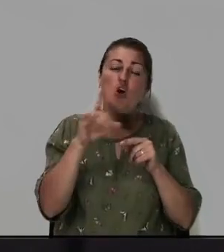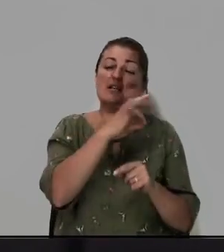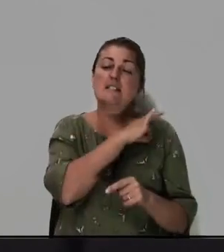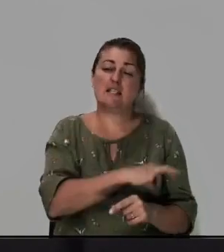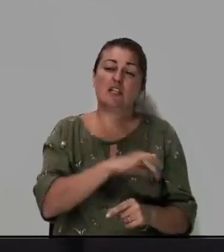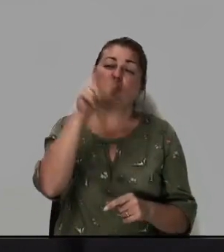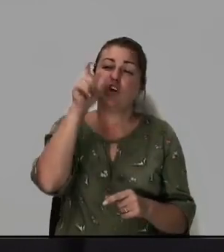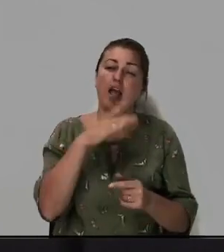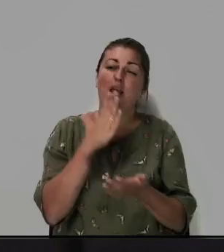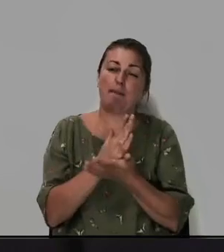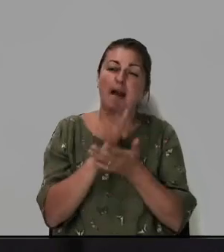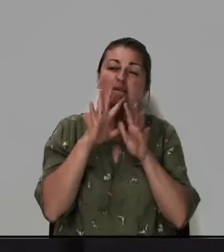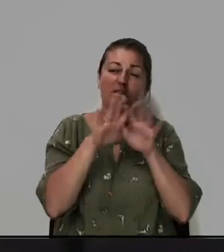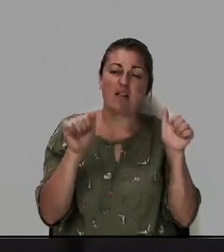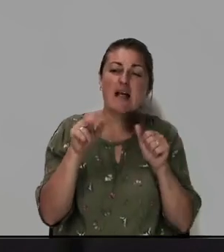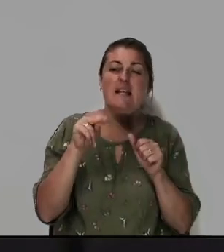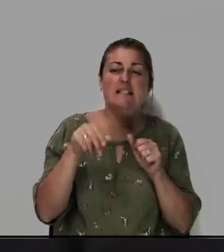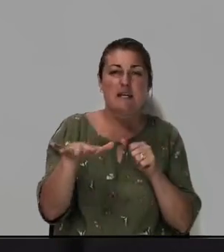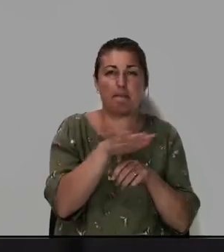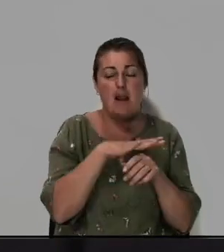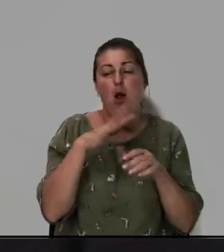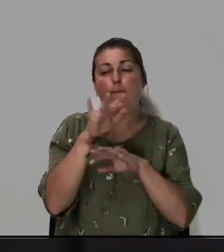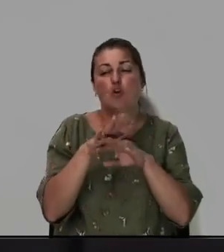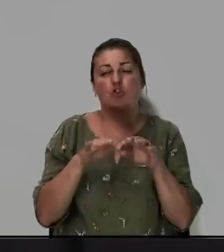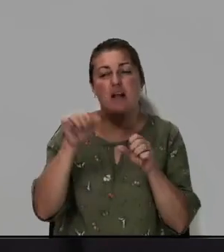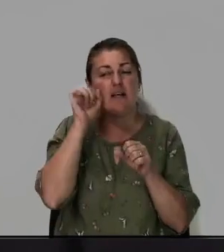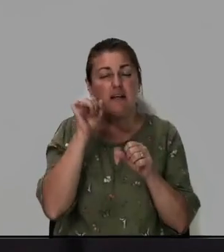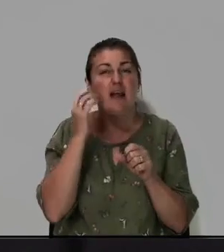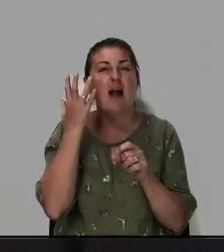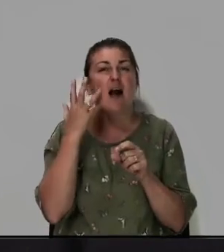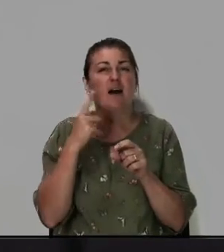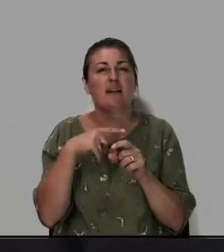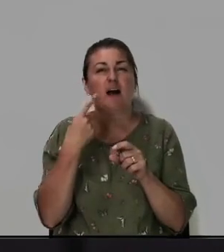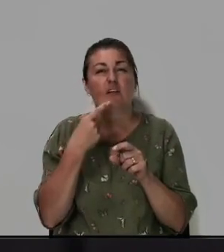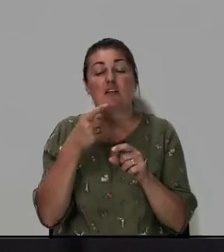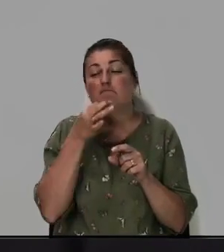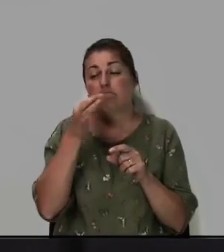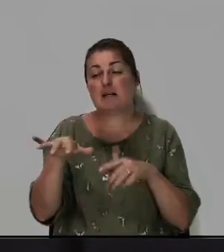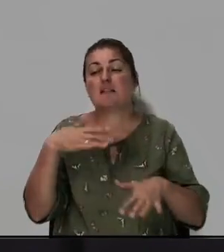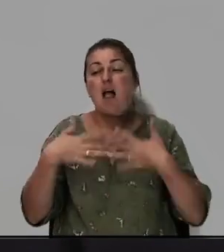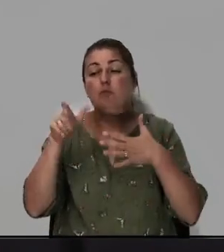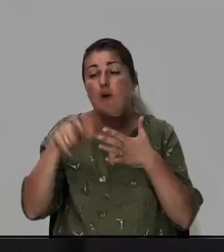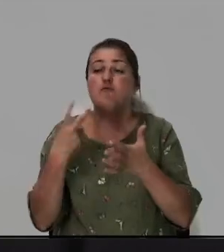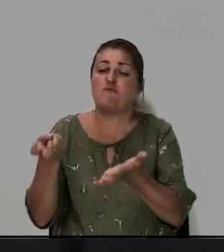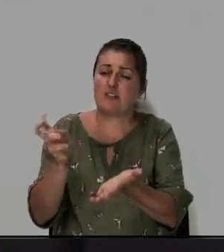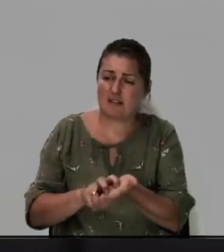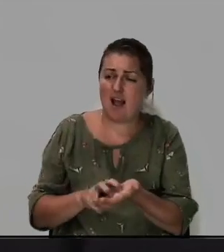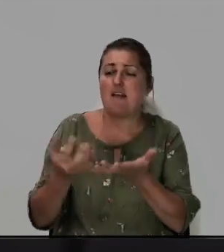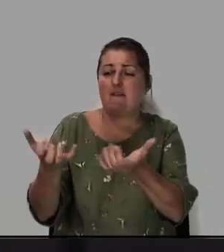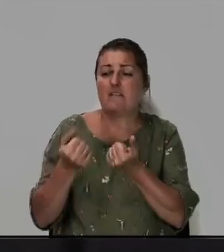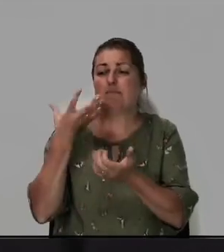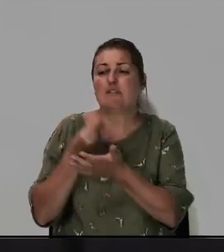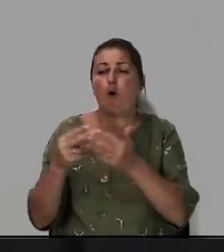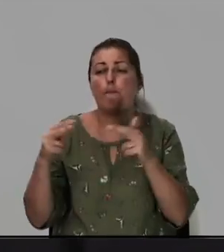человеческий имеет власть на земле прощать грехи тогда говорит расслабленному встань возьми постель твою